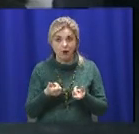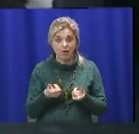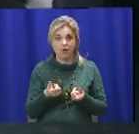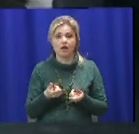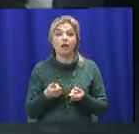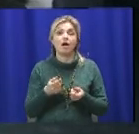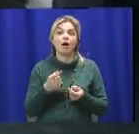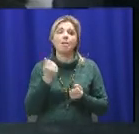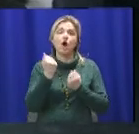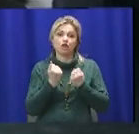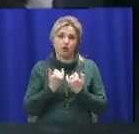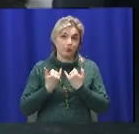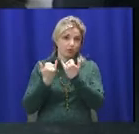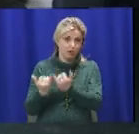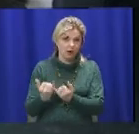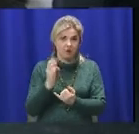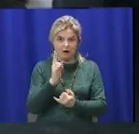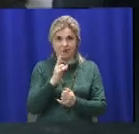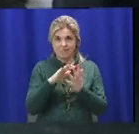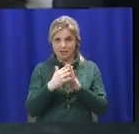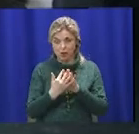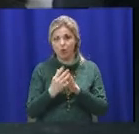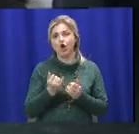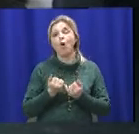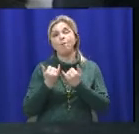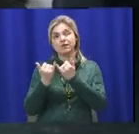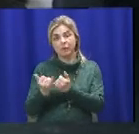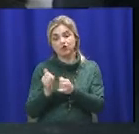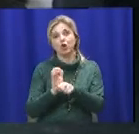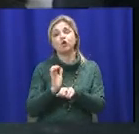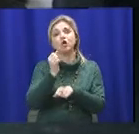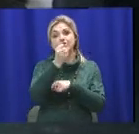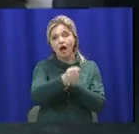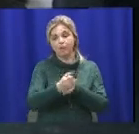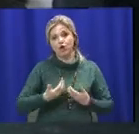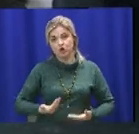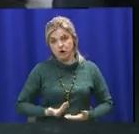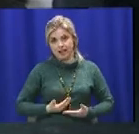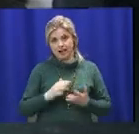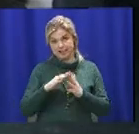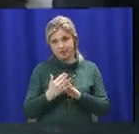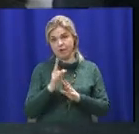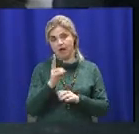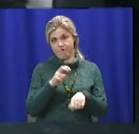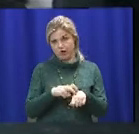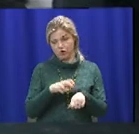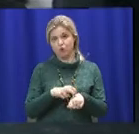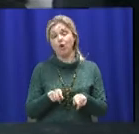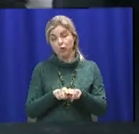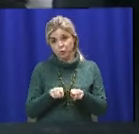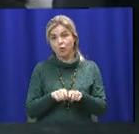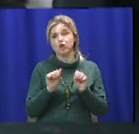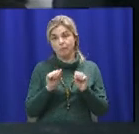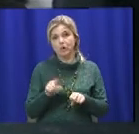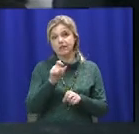привязать машину к этому селу и обеспечить доставку жителей села к врачу, то тоже таким образом за